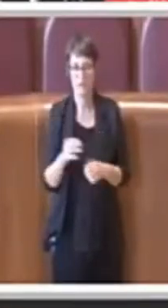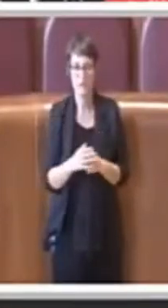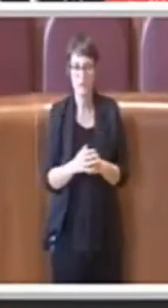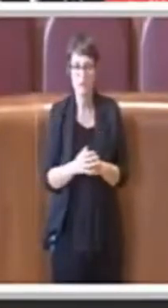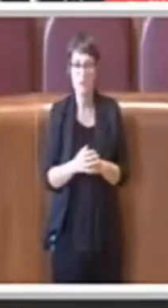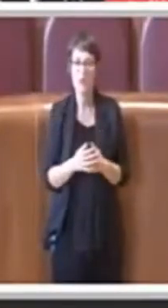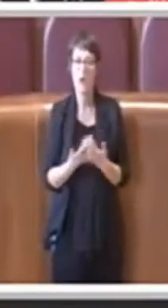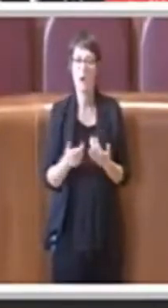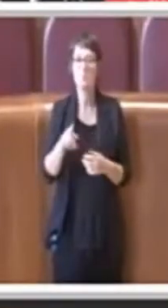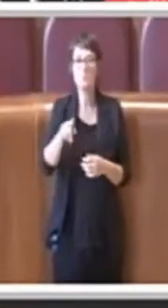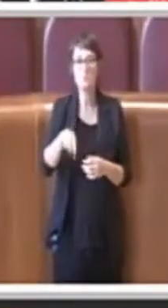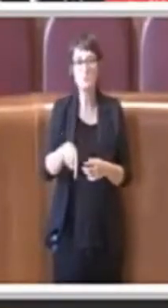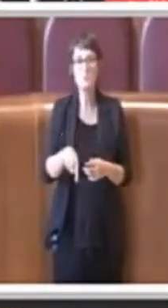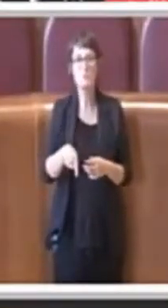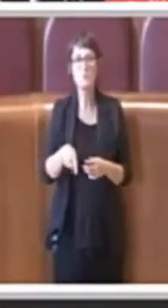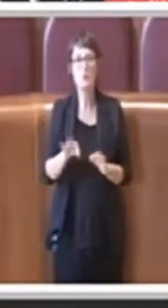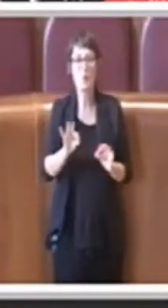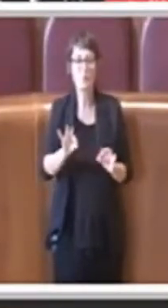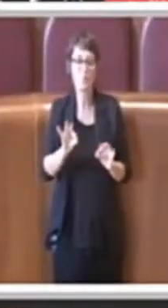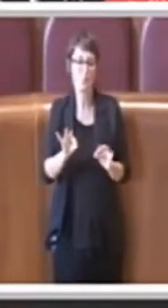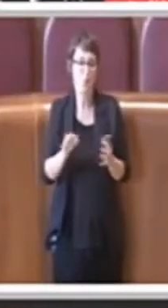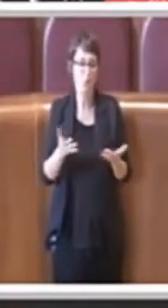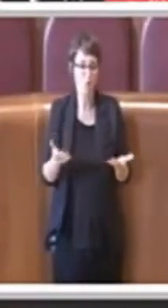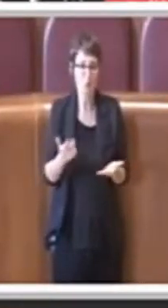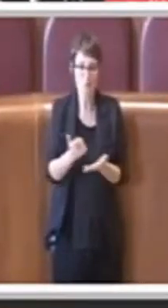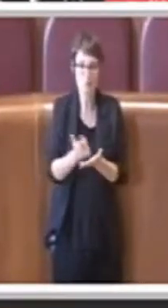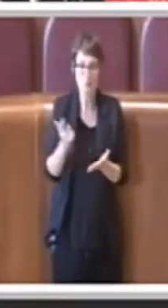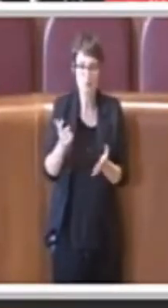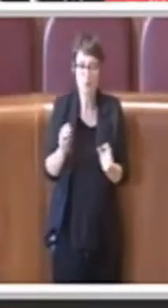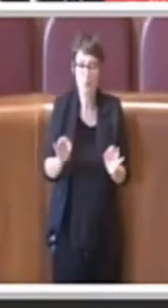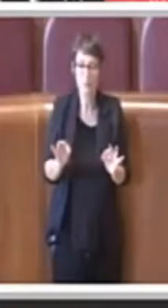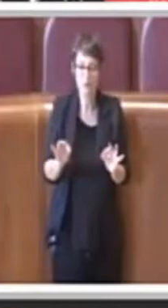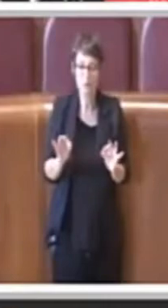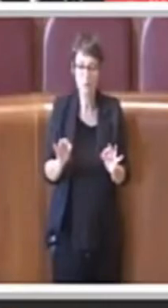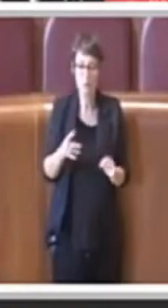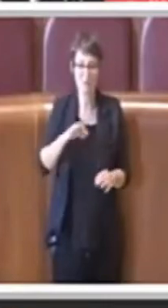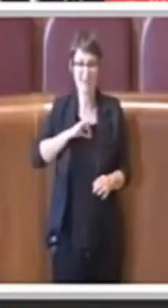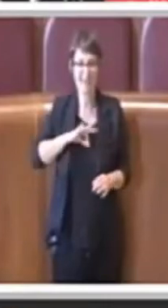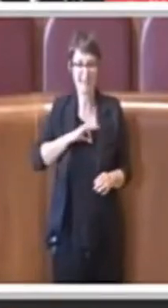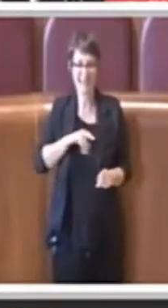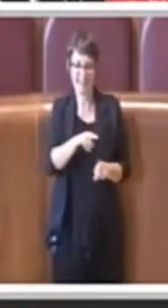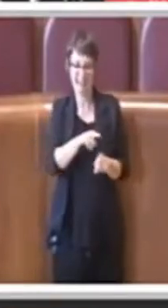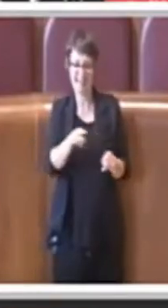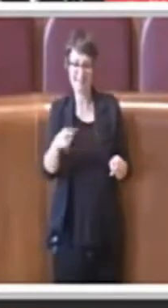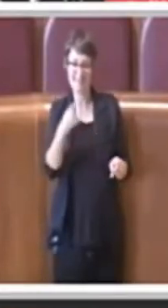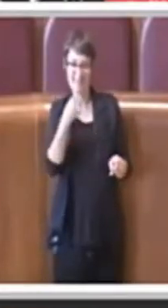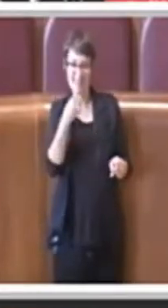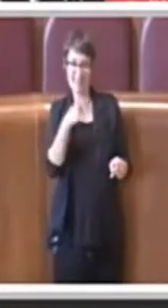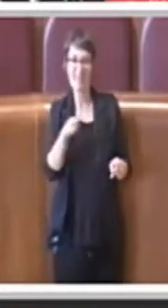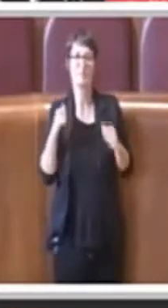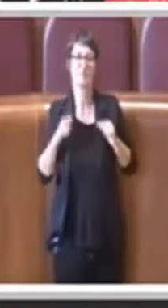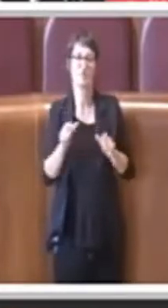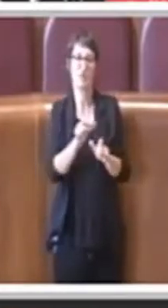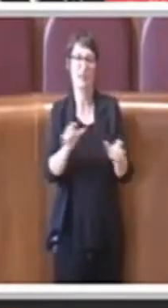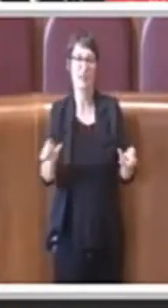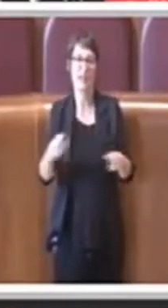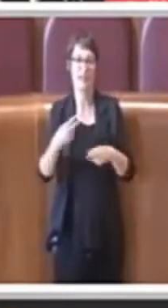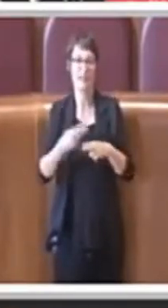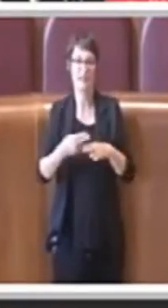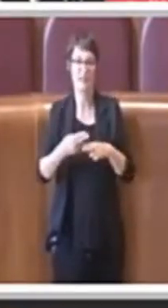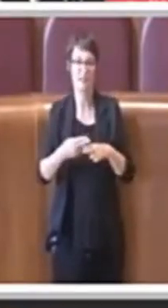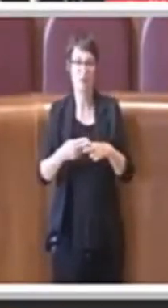anche nell'interesse e soprattutto nell'interesse dei cittadini romani, anche tenendo conto dell